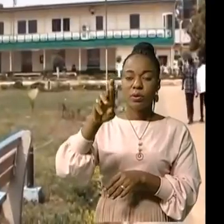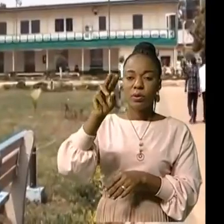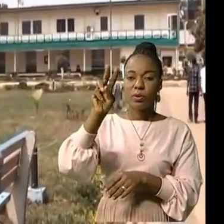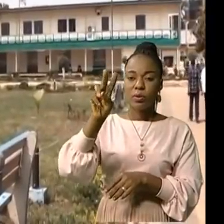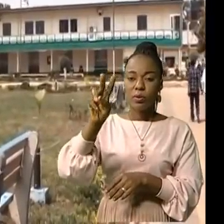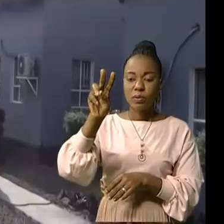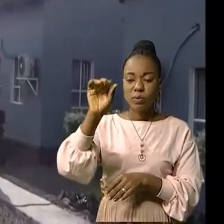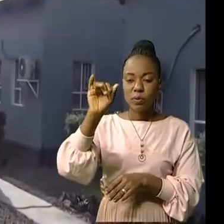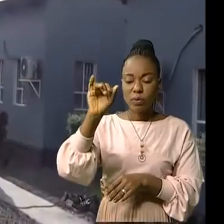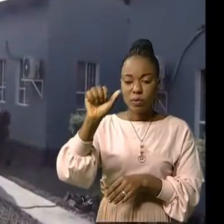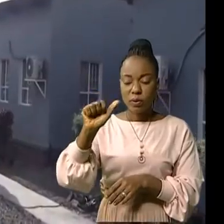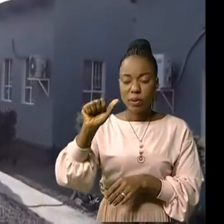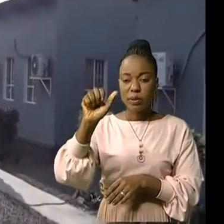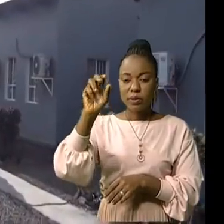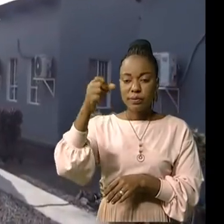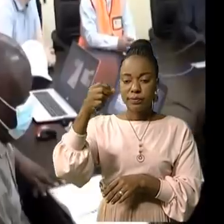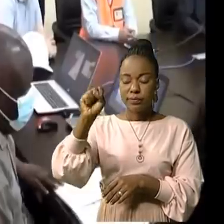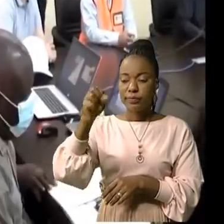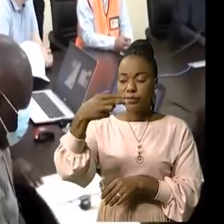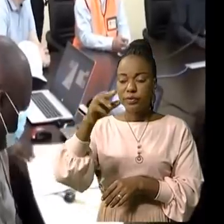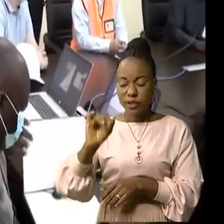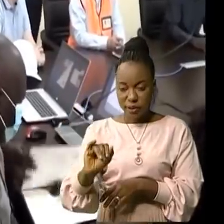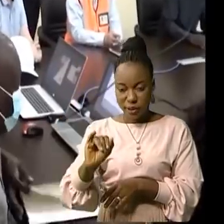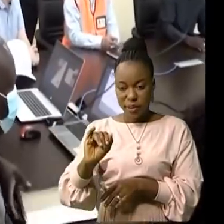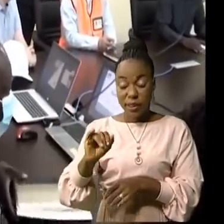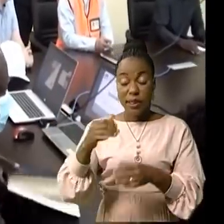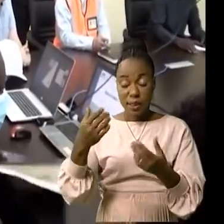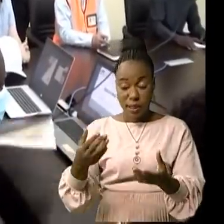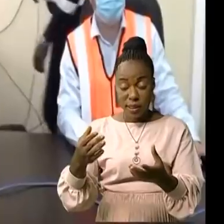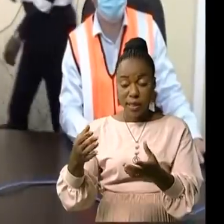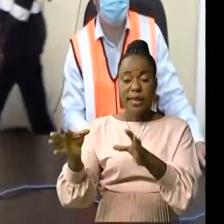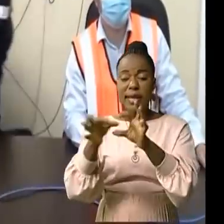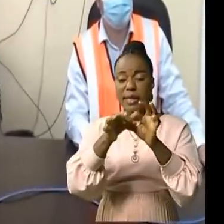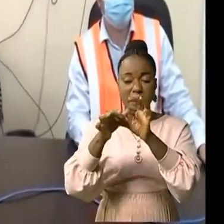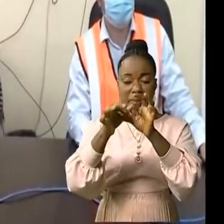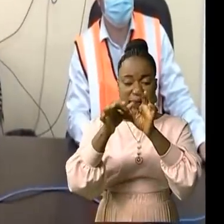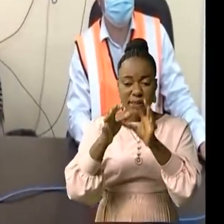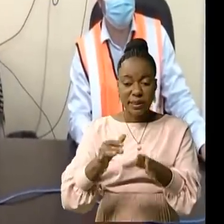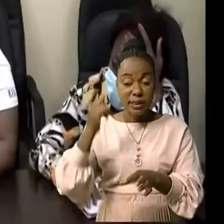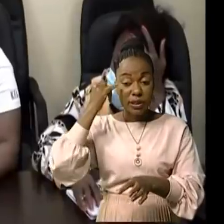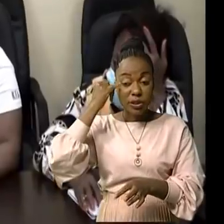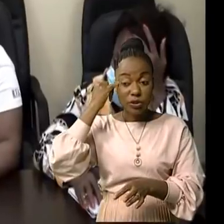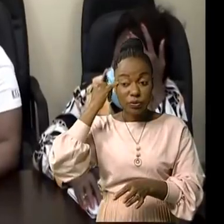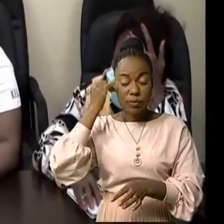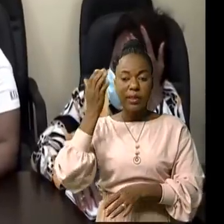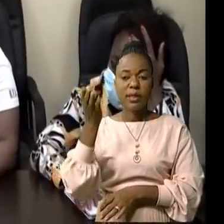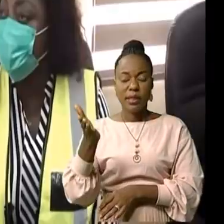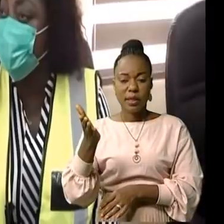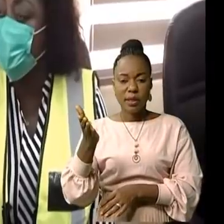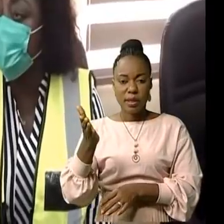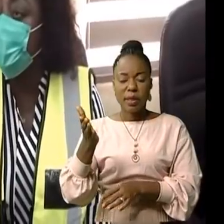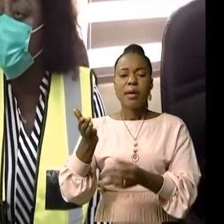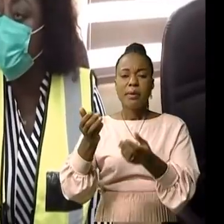été construites grâce à l'apport des partenaires chinois exerçant dans les secteurs miniers. C'est un